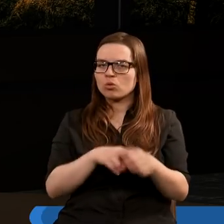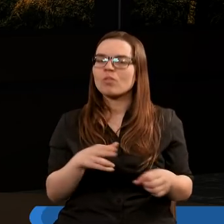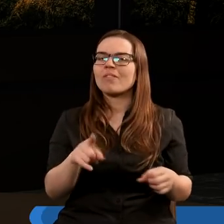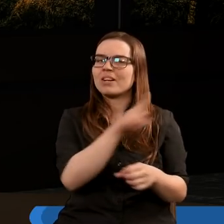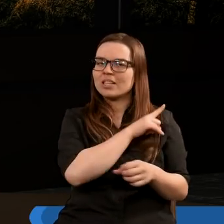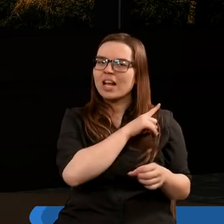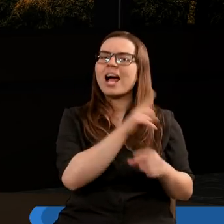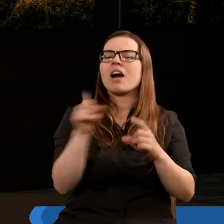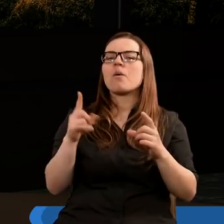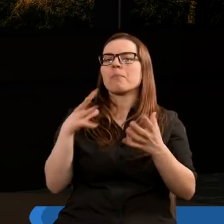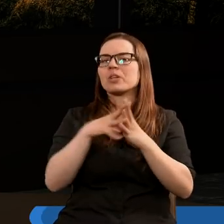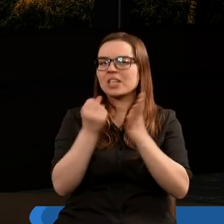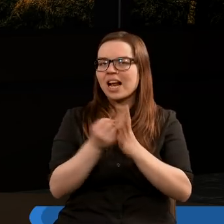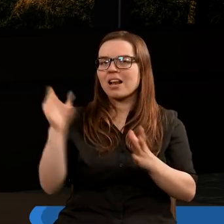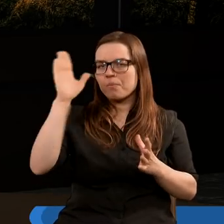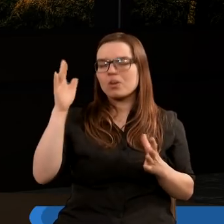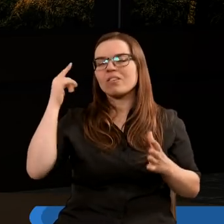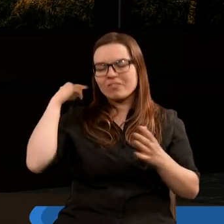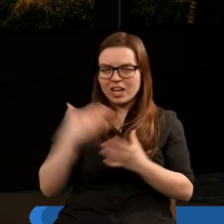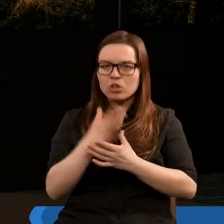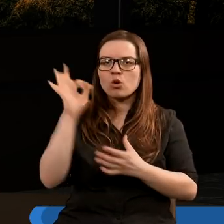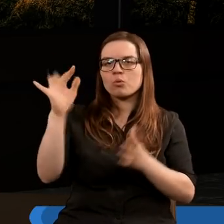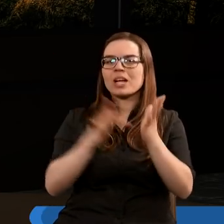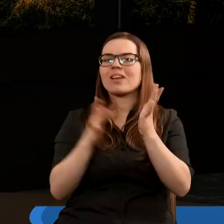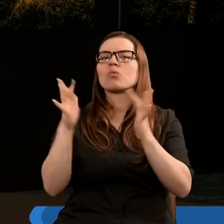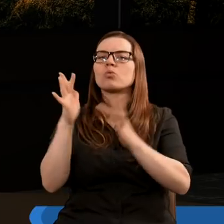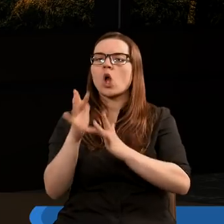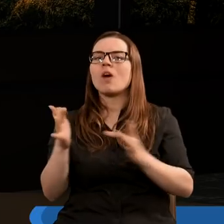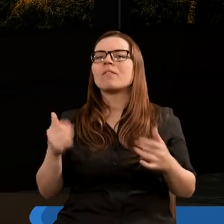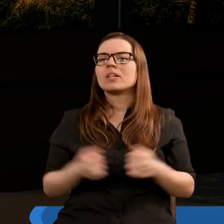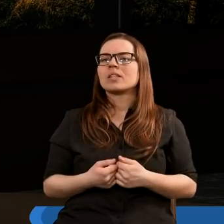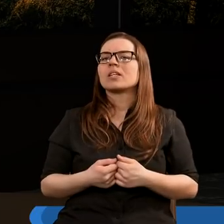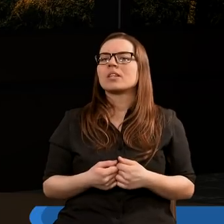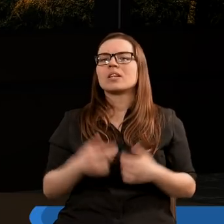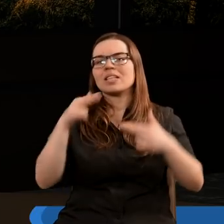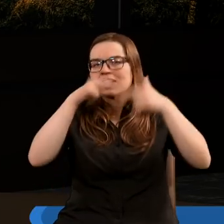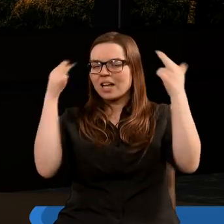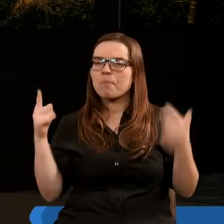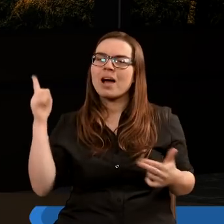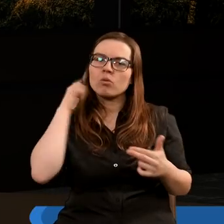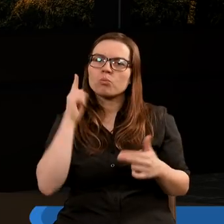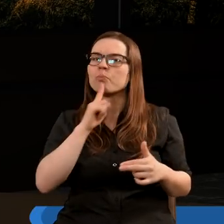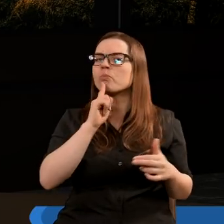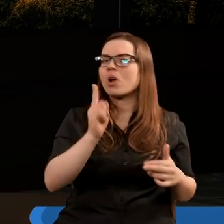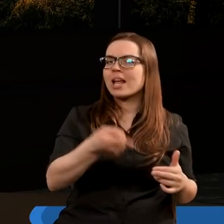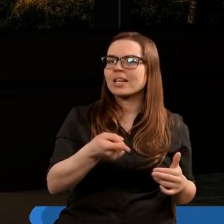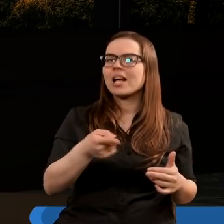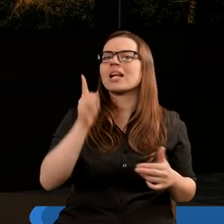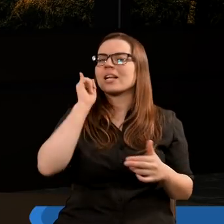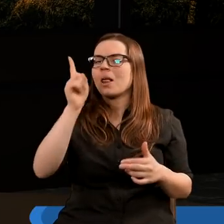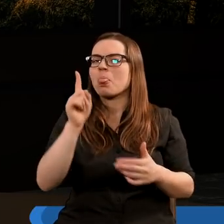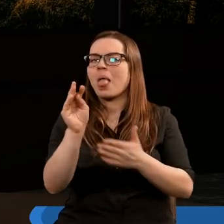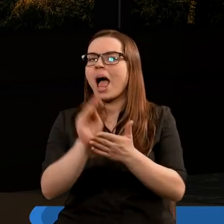którzy przestrzegają przykazań Boga i wierzą Jezusowi. Z nieba usłyszałem polecenie